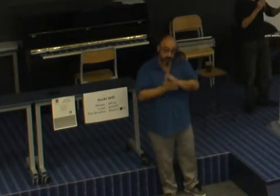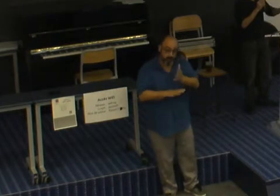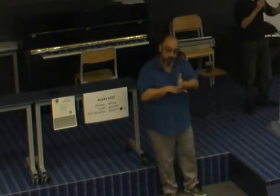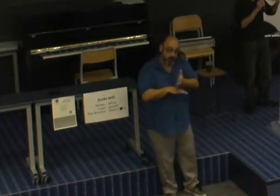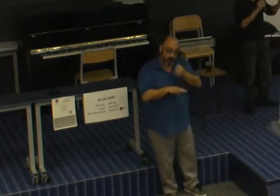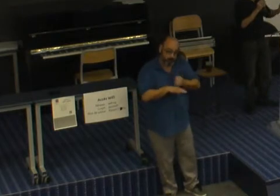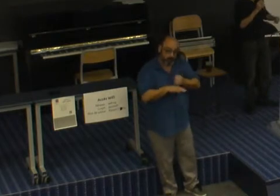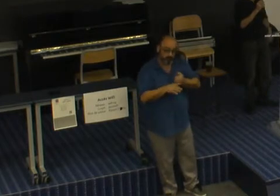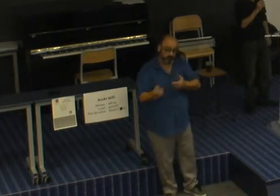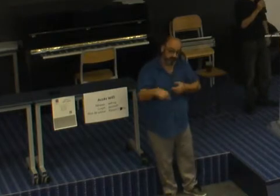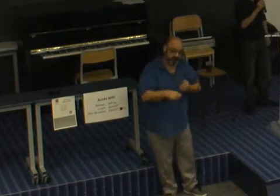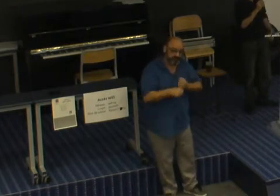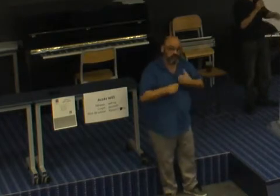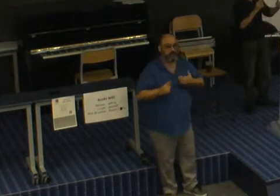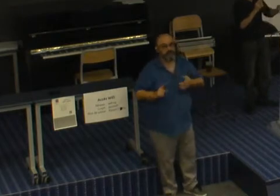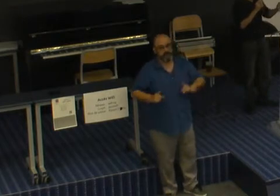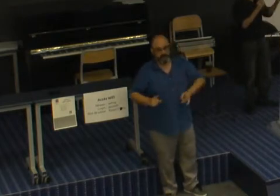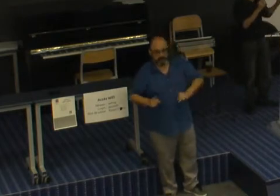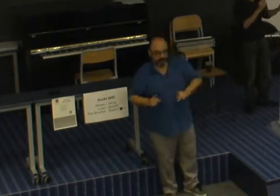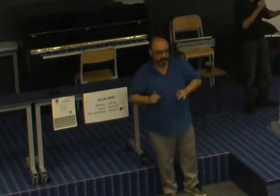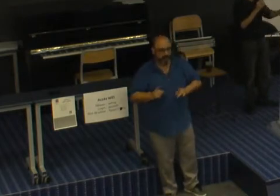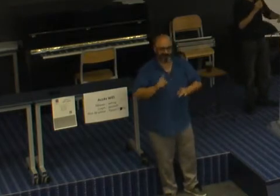travail, on les voit comme lents, inadaptés.